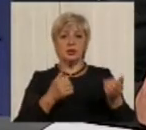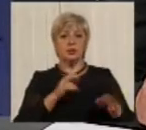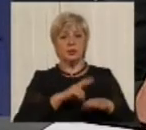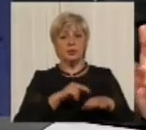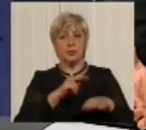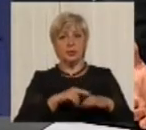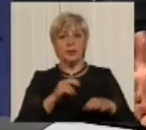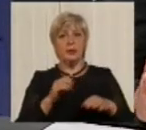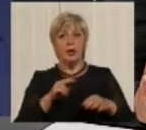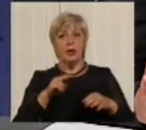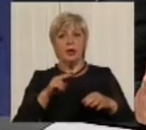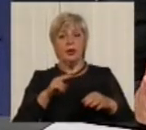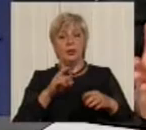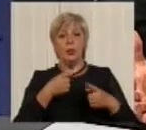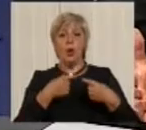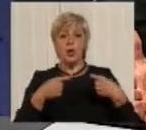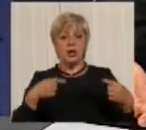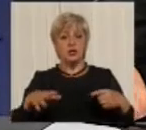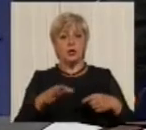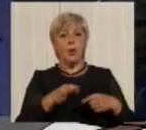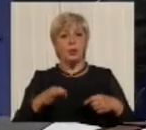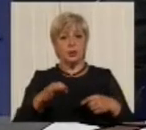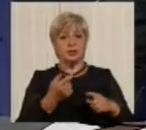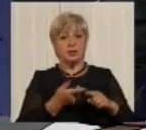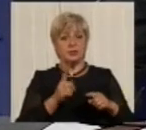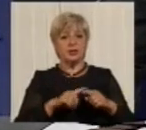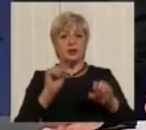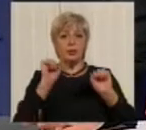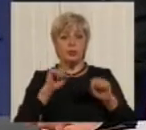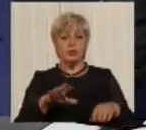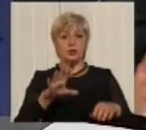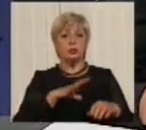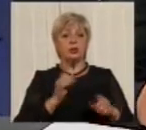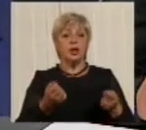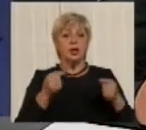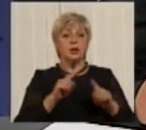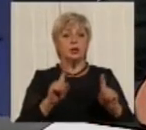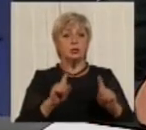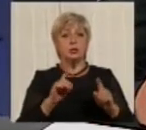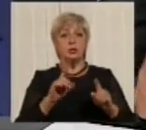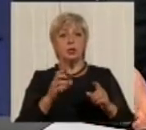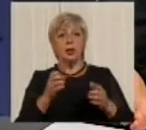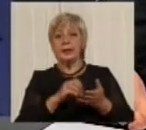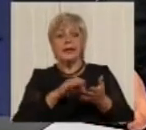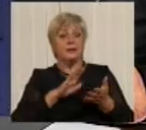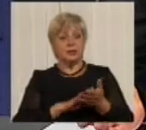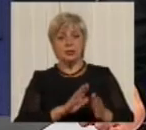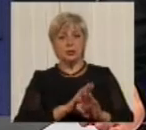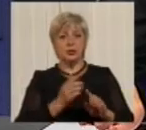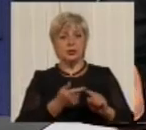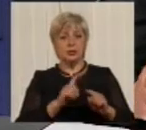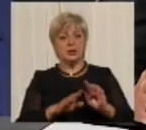законодавства. По іншим областям це може бути і те, що воно не фіксується, те, що це